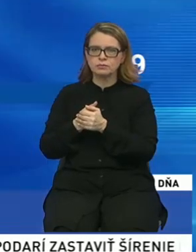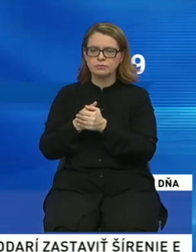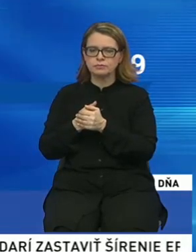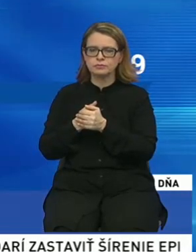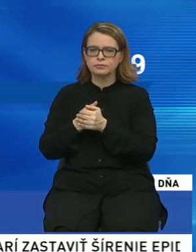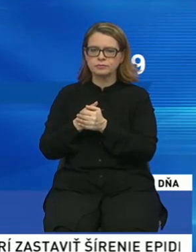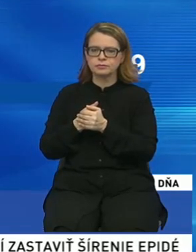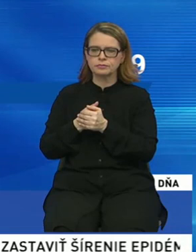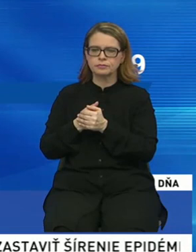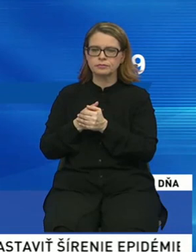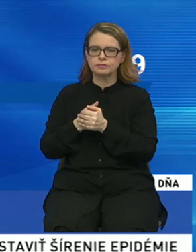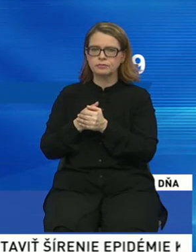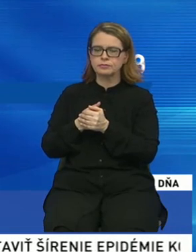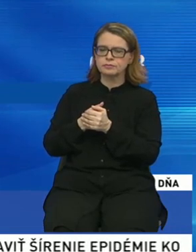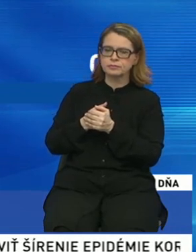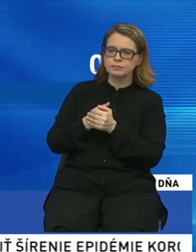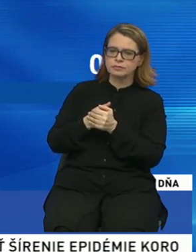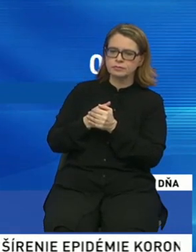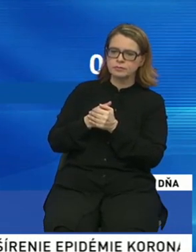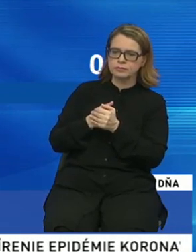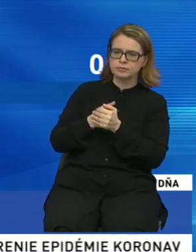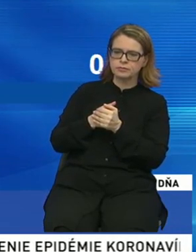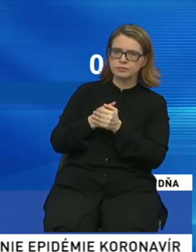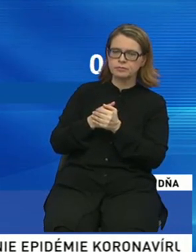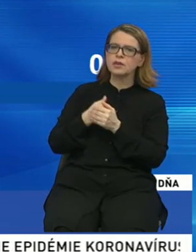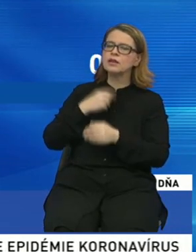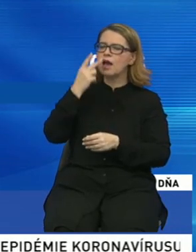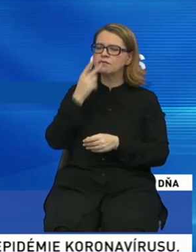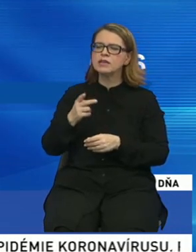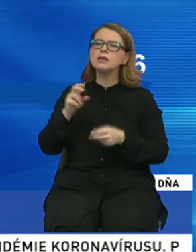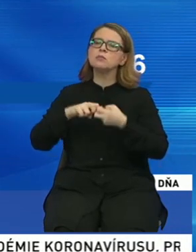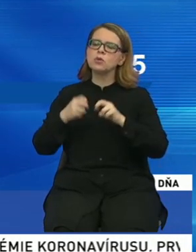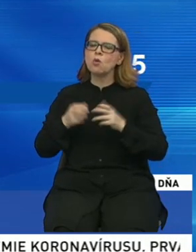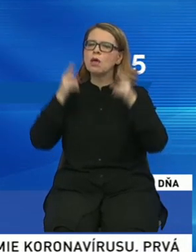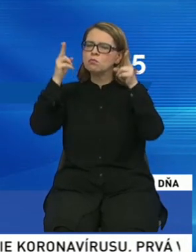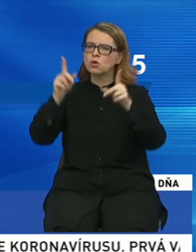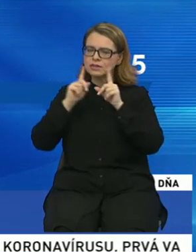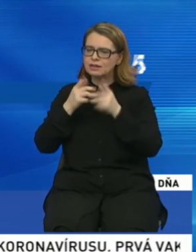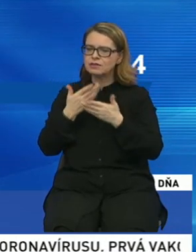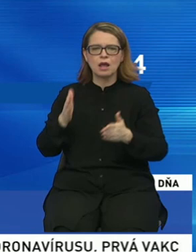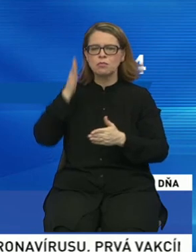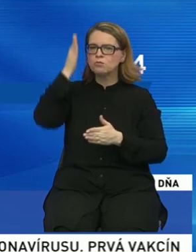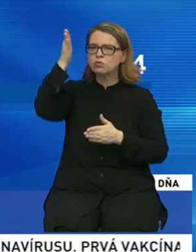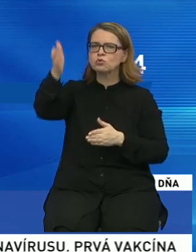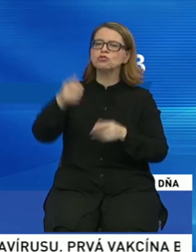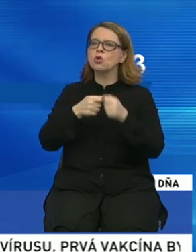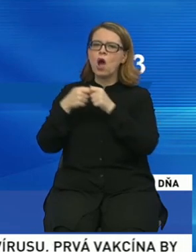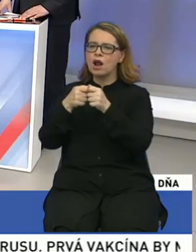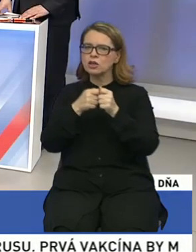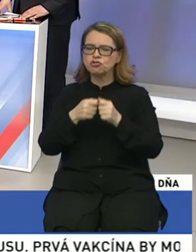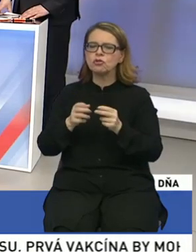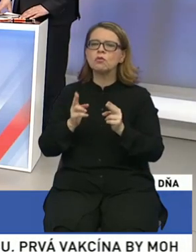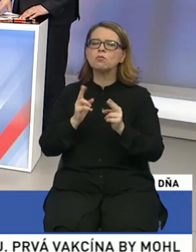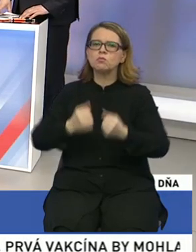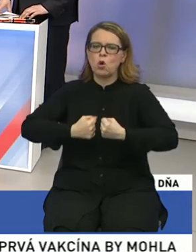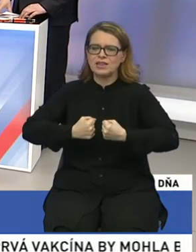Áno. Nech sa páči. Najväčší problém mostu hit momentálne vidím v tom, že nemá budúci kvaličný potenciál. Vylúčili ste